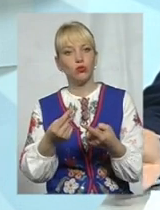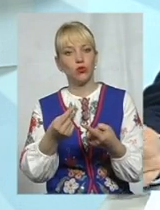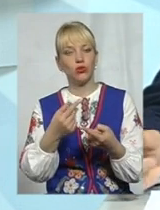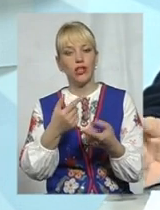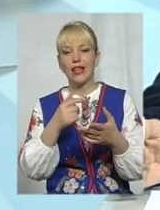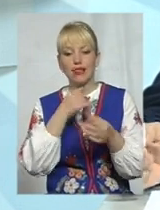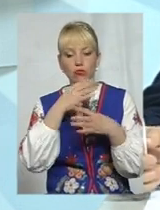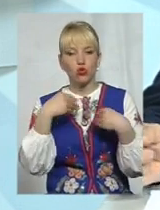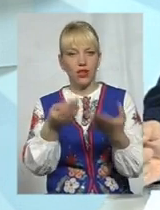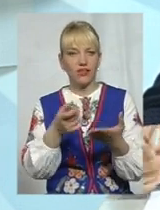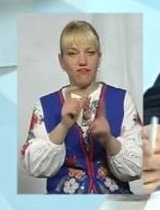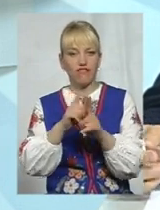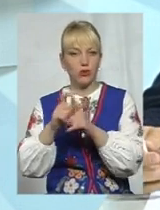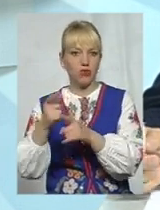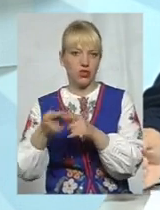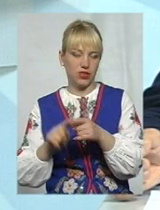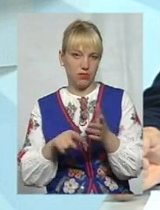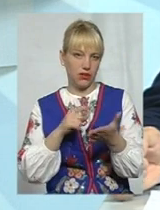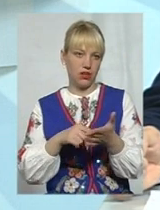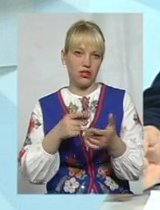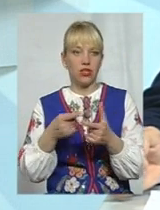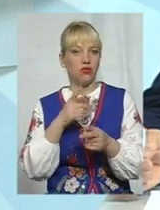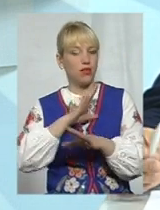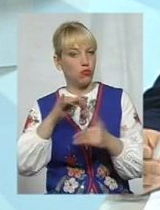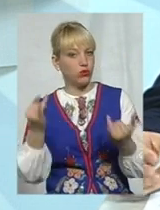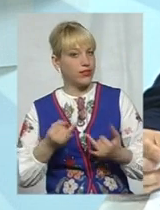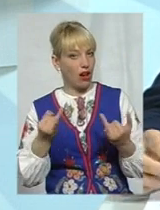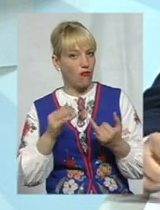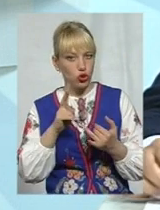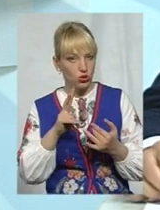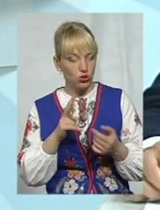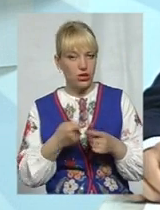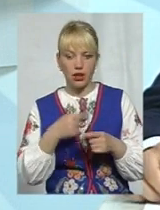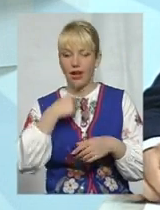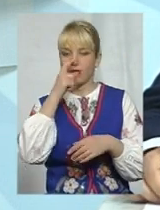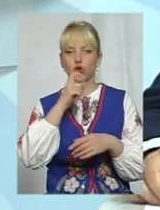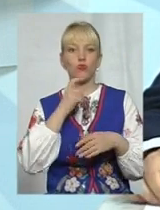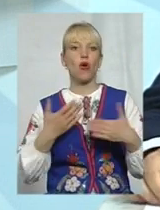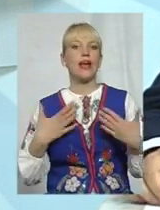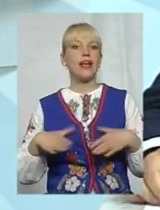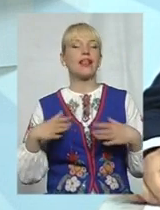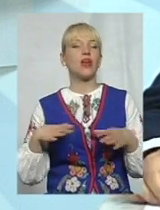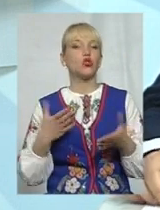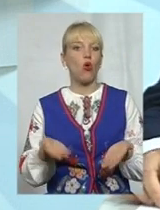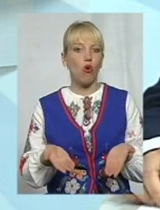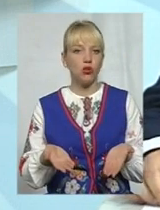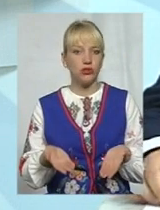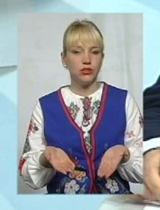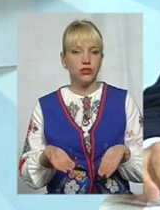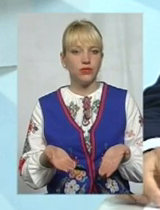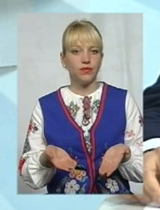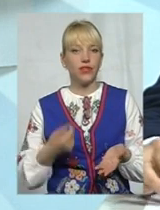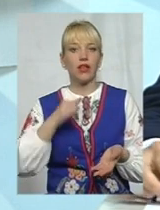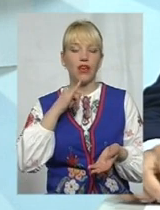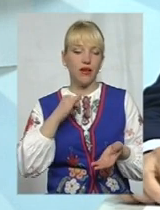можу дати відповіді на ці питання. Або це не було цікавості у когось, або я не розумію, для чого. І крім того, навіть ми